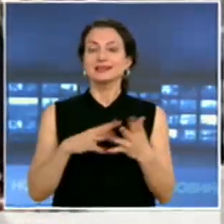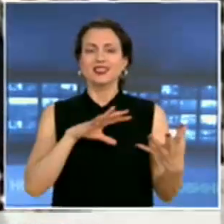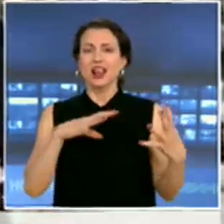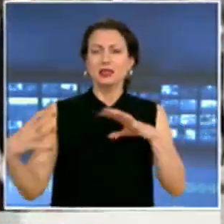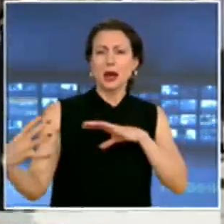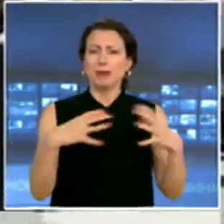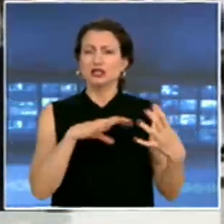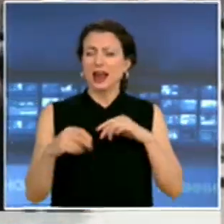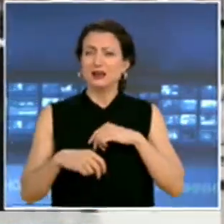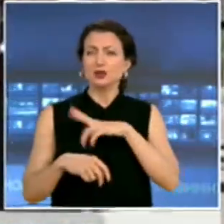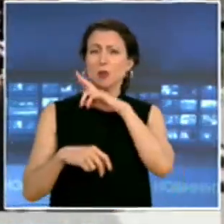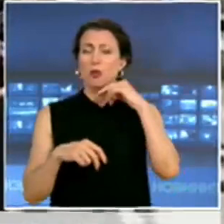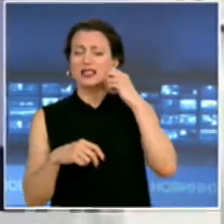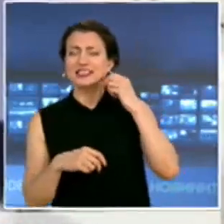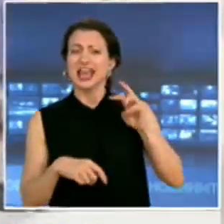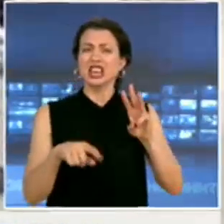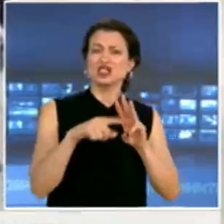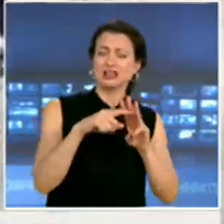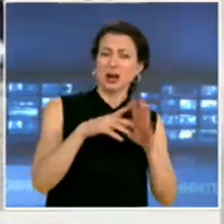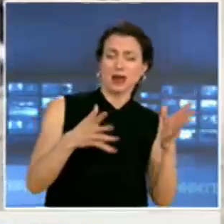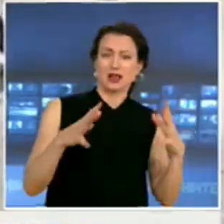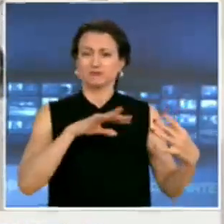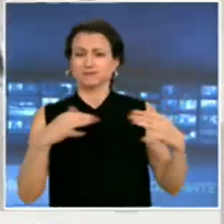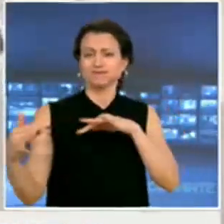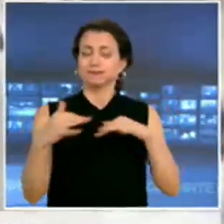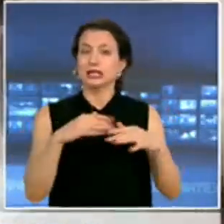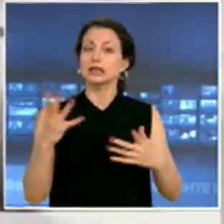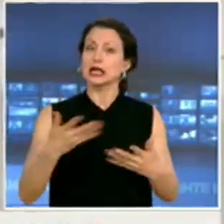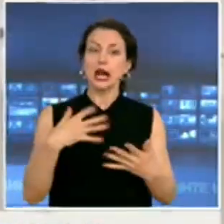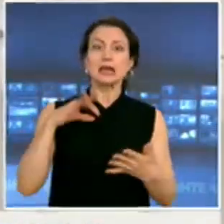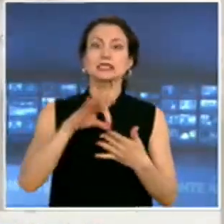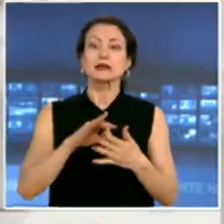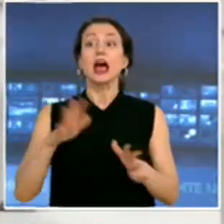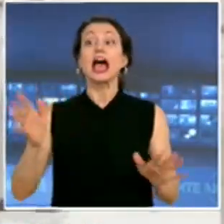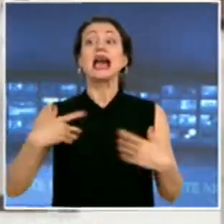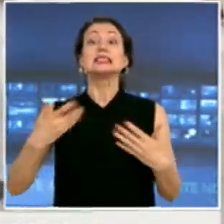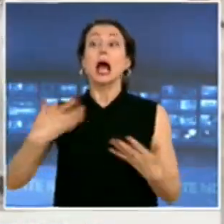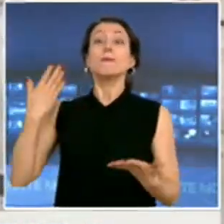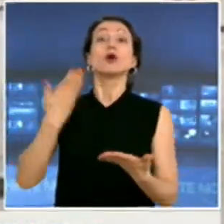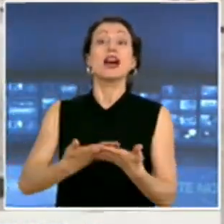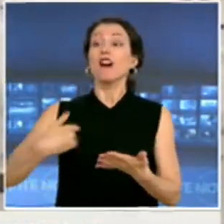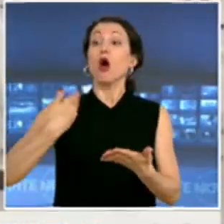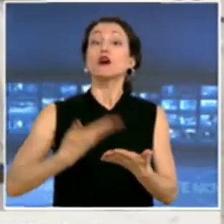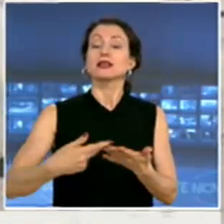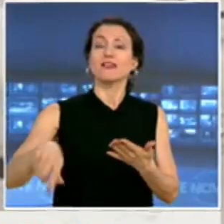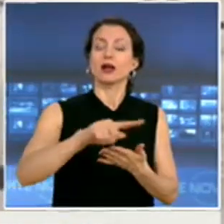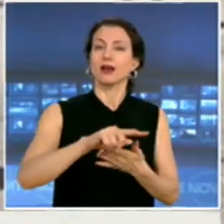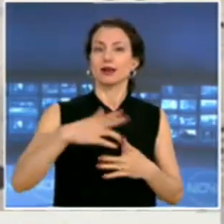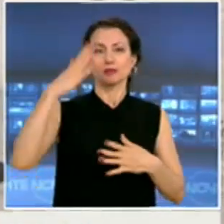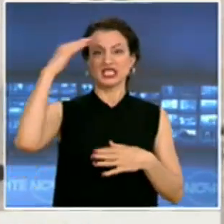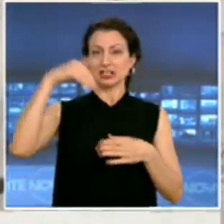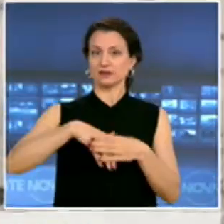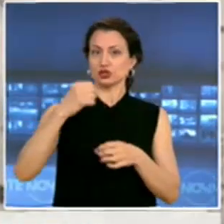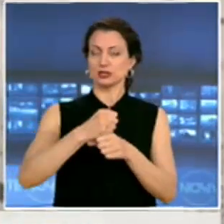жандармерия съжелаящите да събират ден на плаша Росенец се стигна до искане на оставки. Министрът на вътрешните работи Младен Маринов